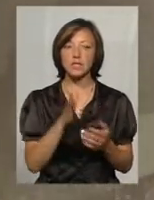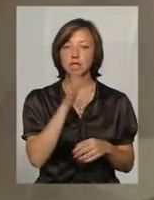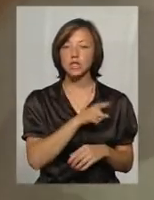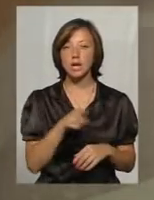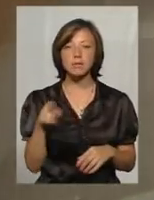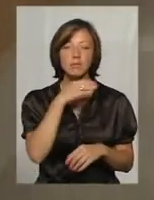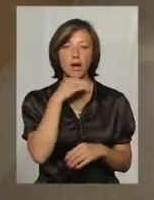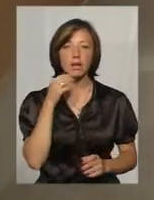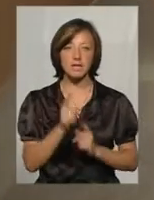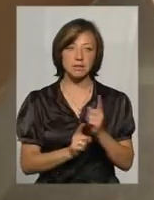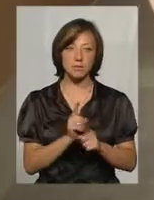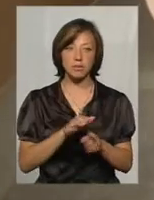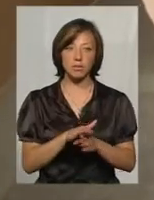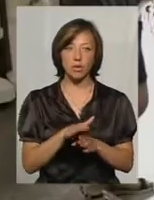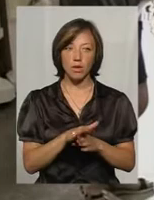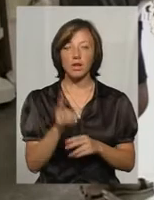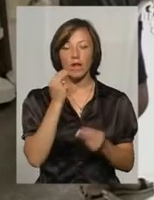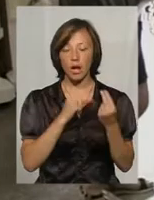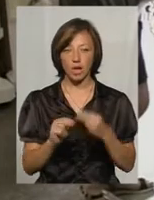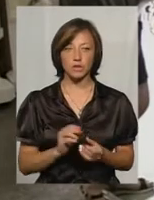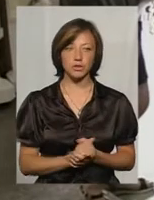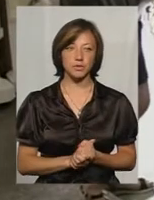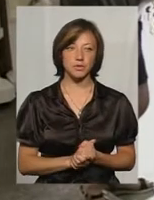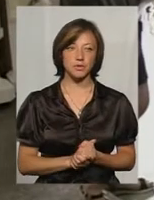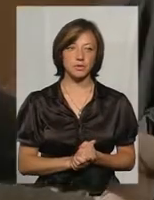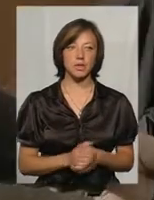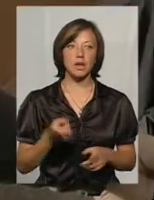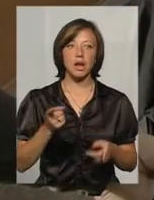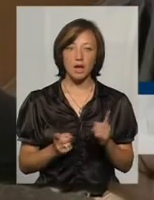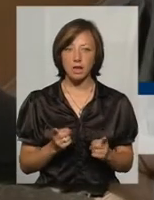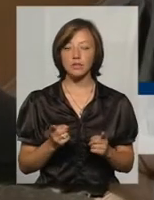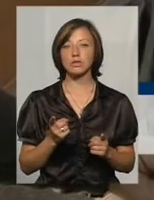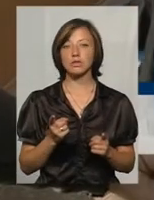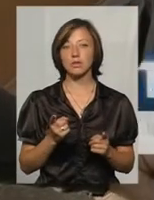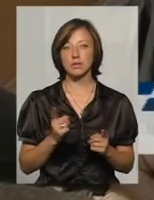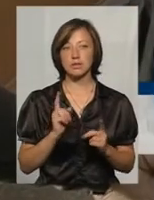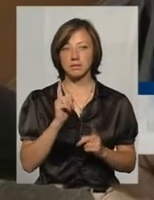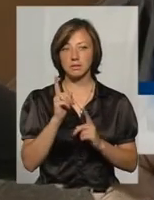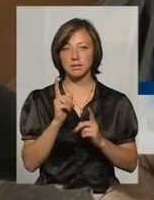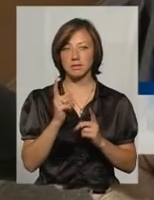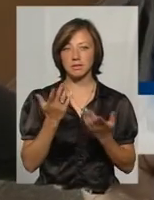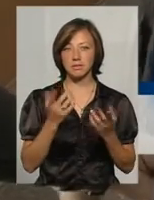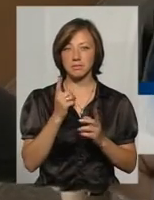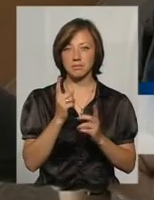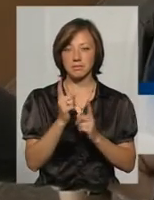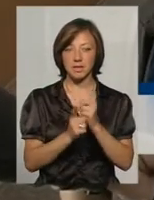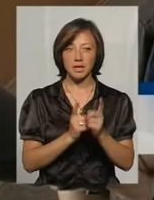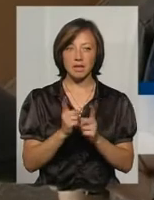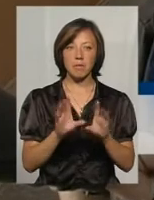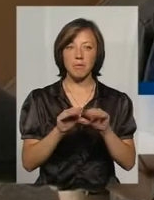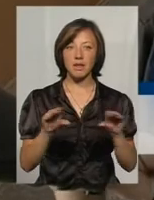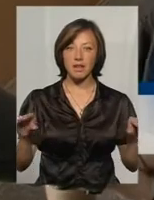багато змін відбулося, і немало з них на краще. Звісно змінилися. Почки нові поставили. Матраси люди